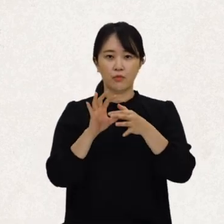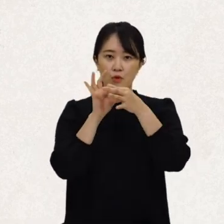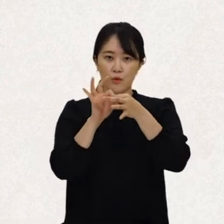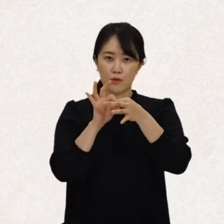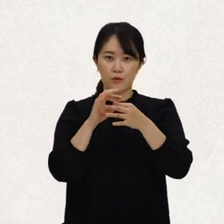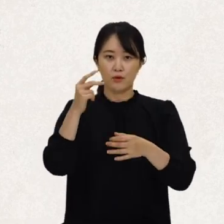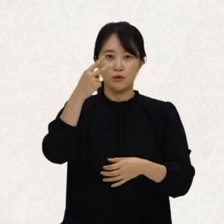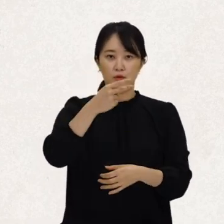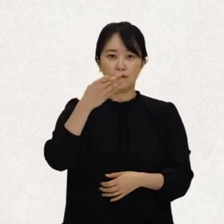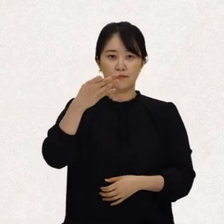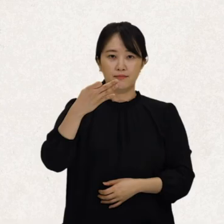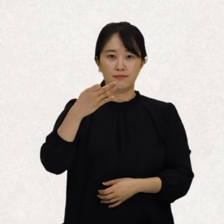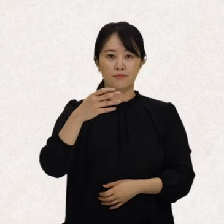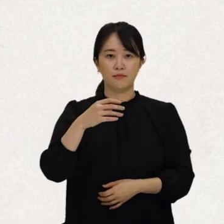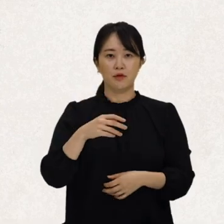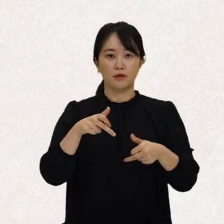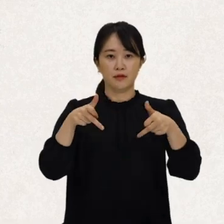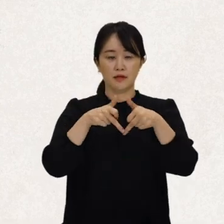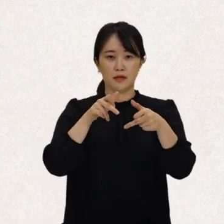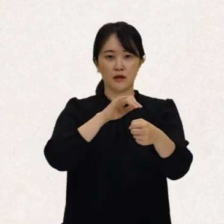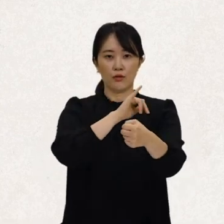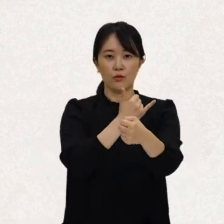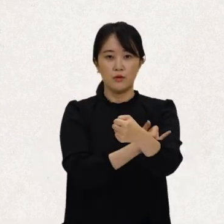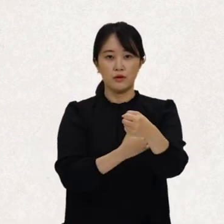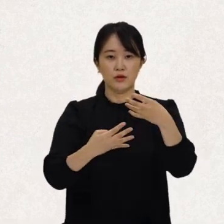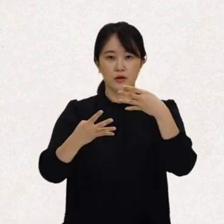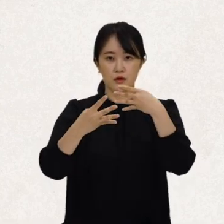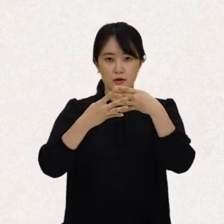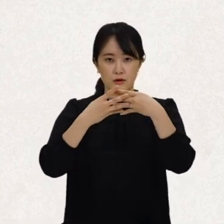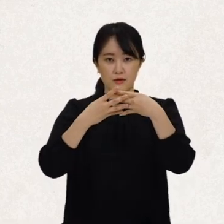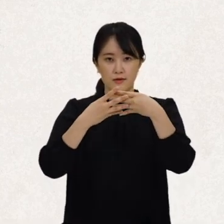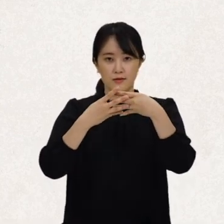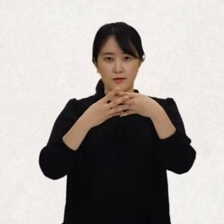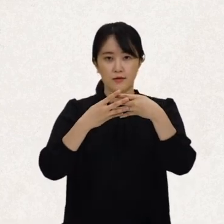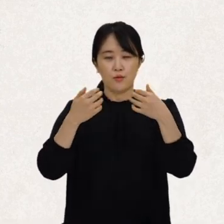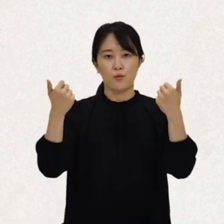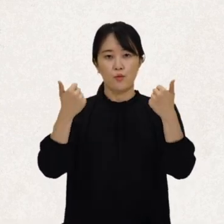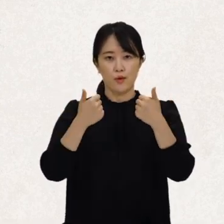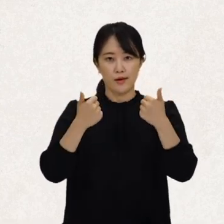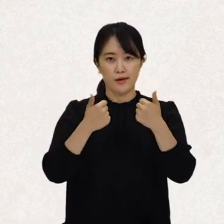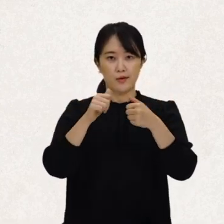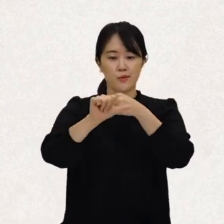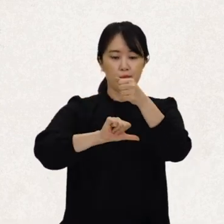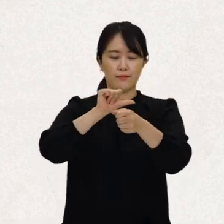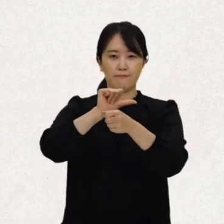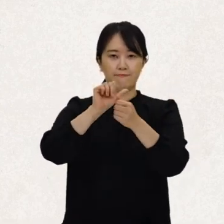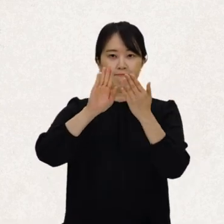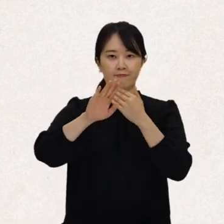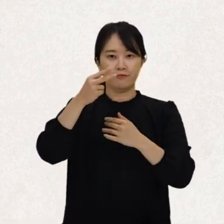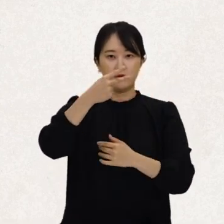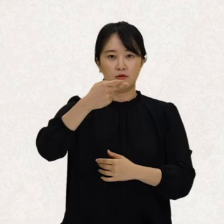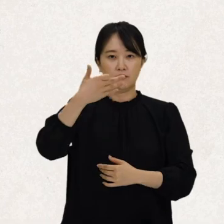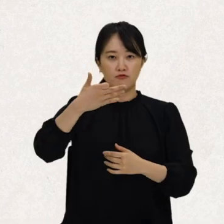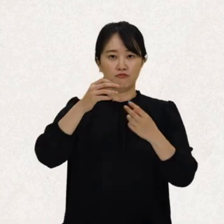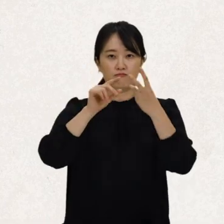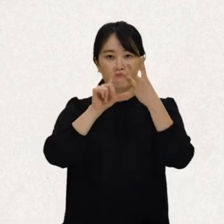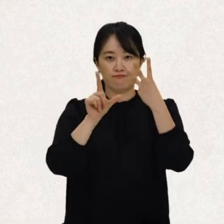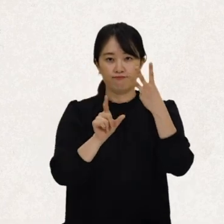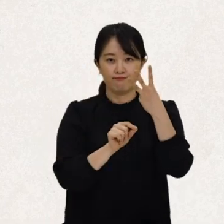2014년 유엔 장애인권리협약위원회의 권고를 받고 5년 뒤인 2019년 3월,